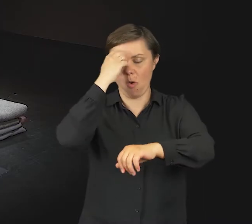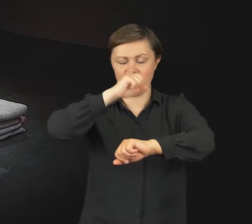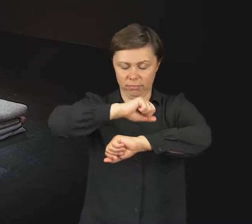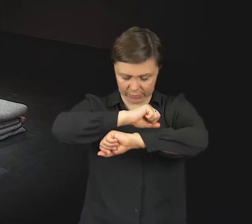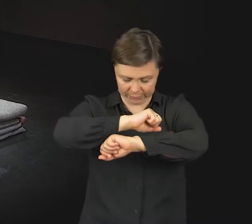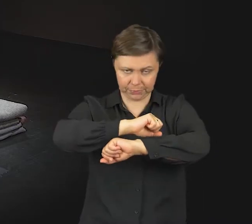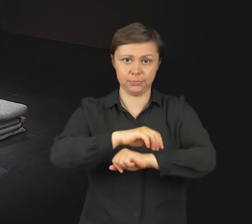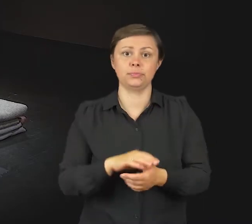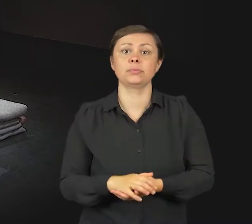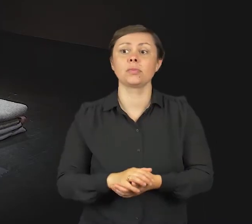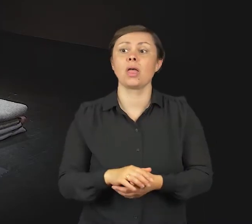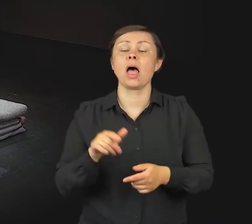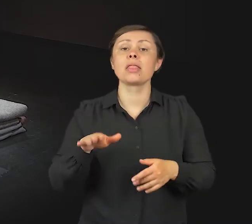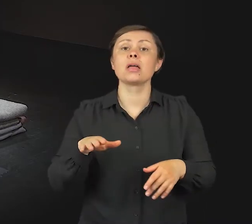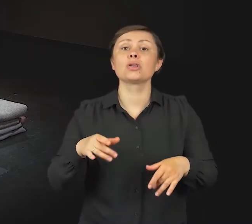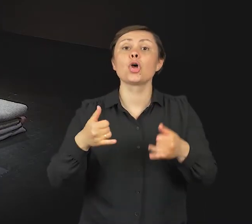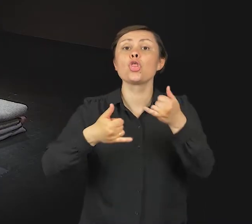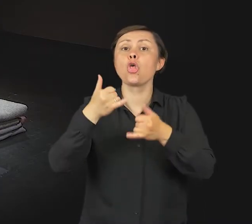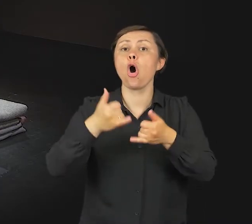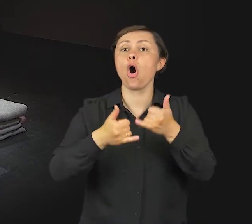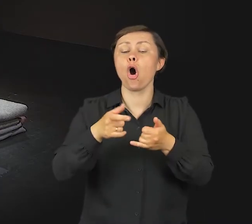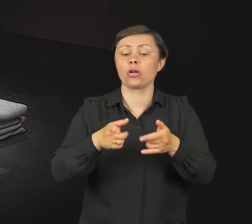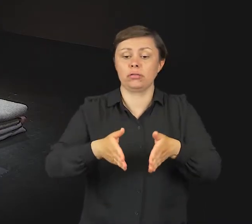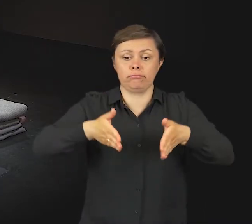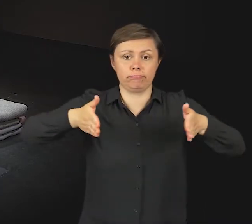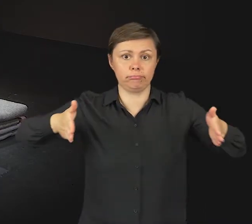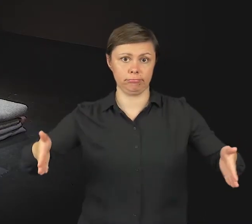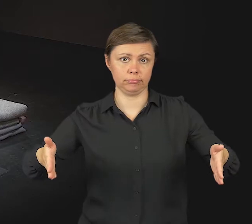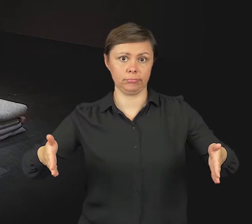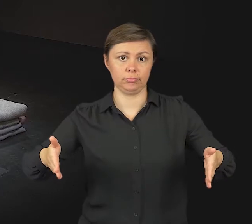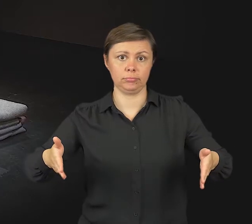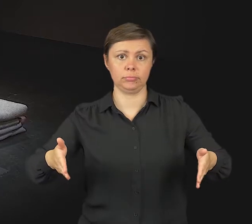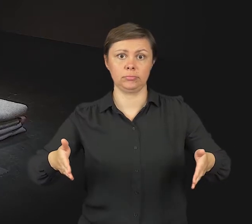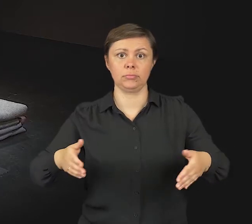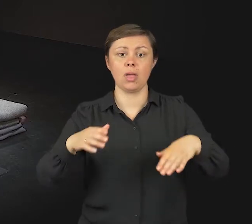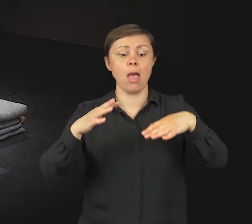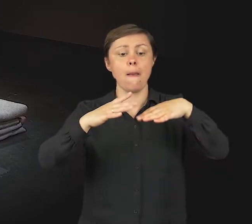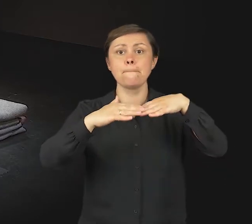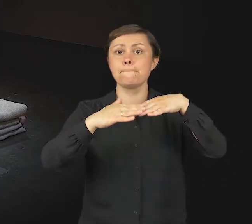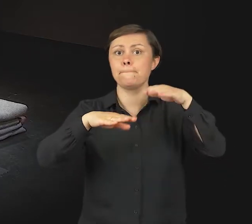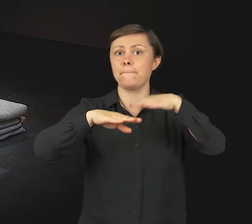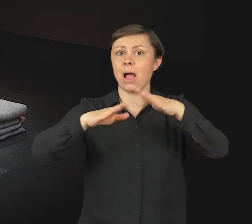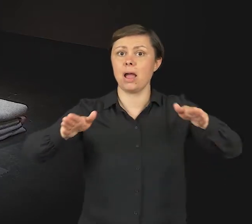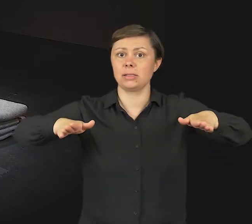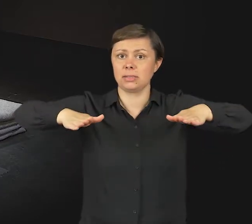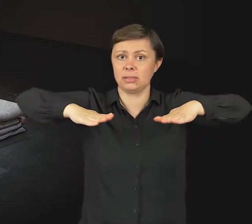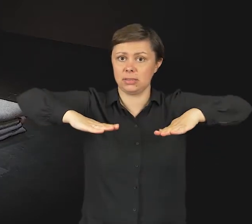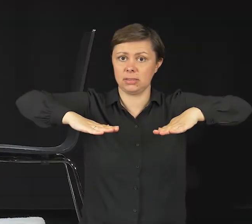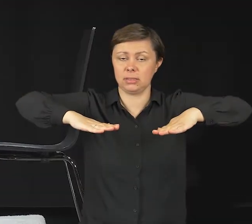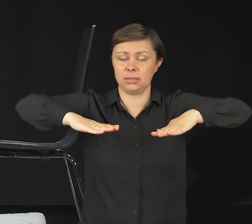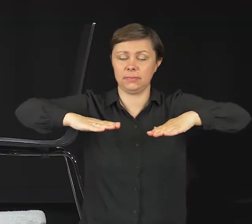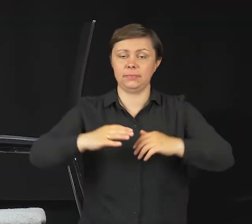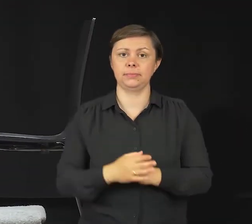rozszerzysz teraz szeroko obie nogi, skierujesz paluchy stóp bardziej do środka niż